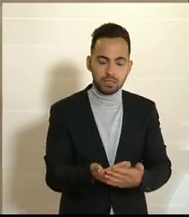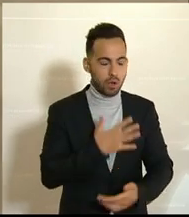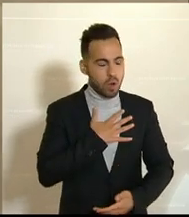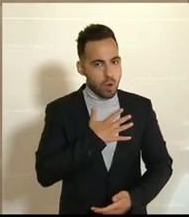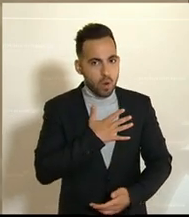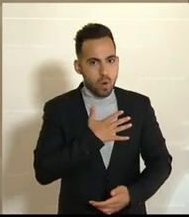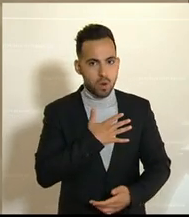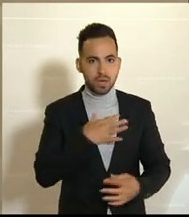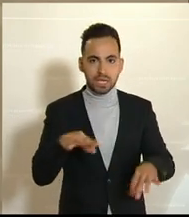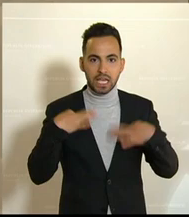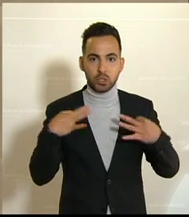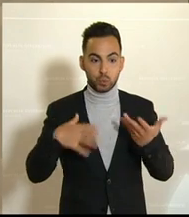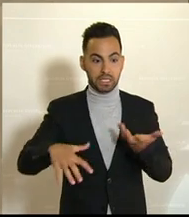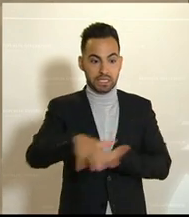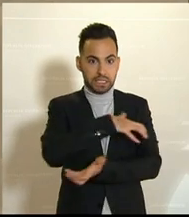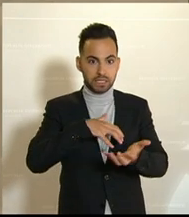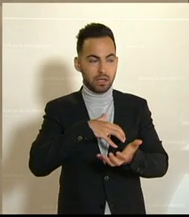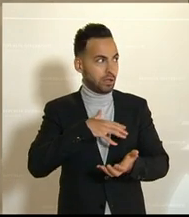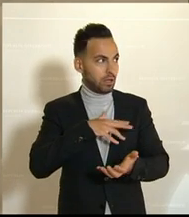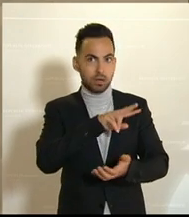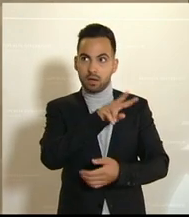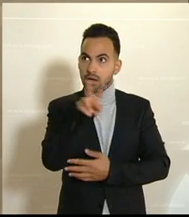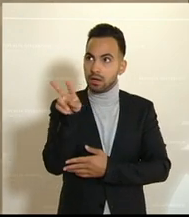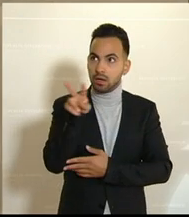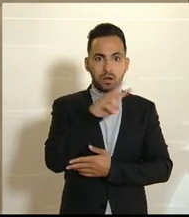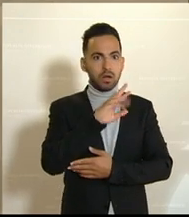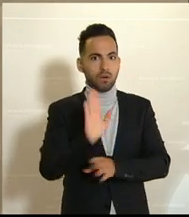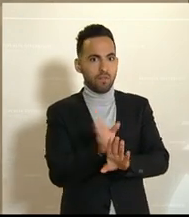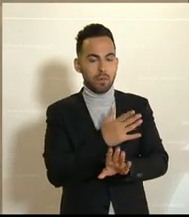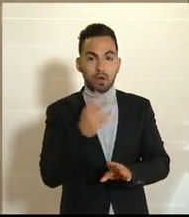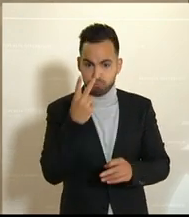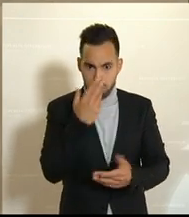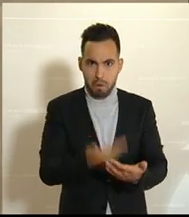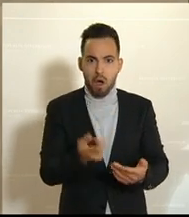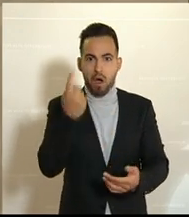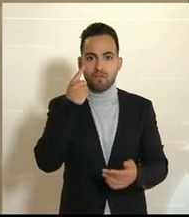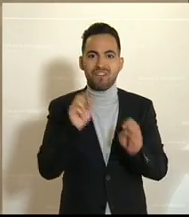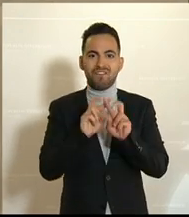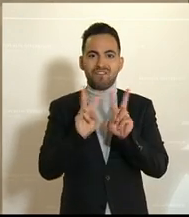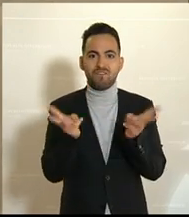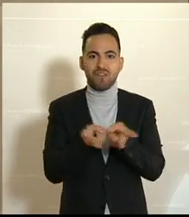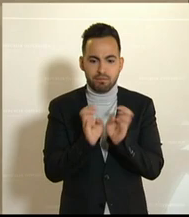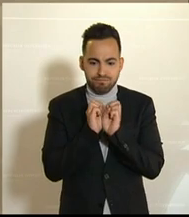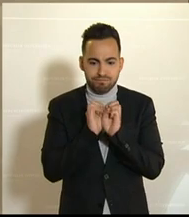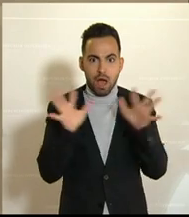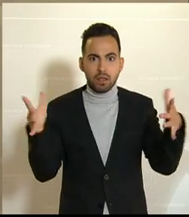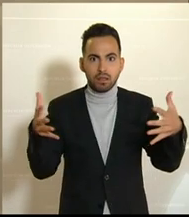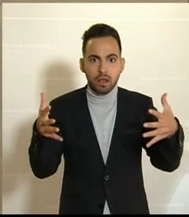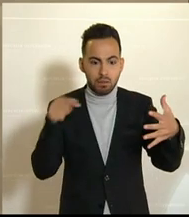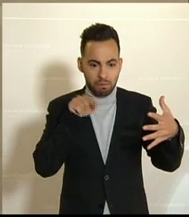diese Gesundheitskrise, und wir reden hier von einer weltweiten Pandemie, dass Österreich sehr gut durch